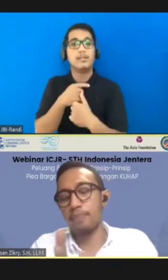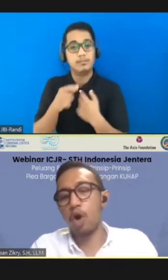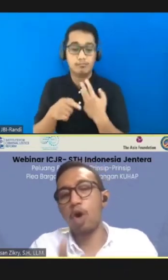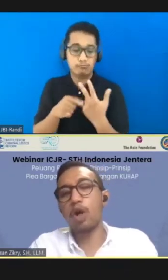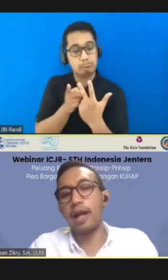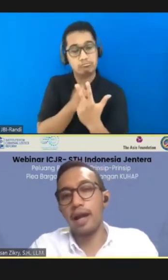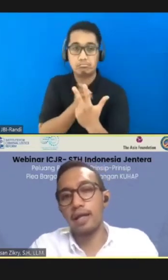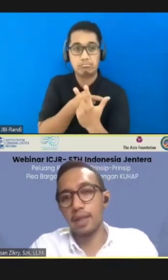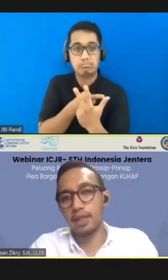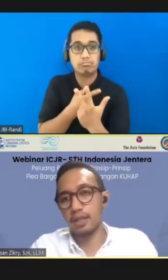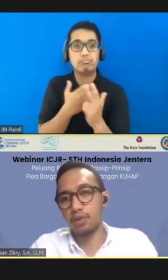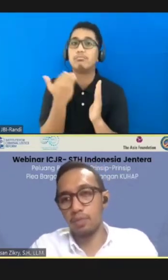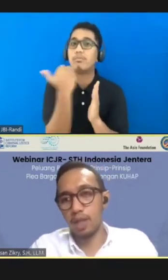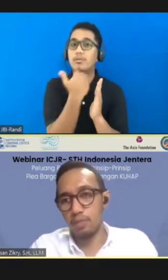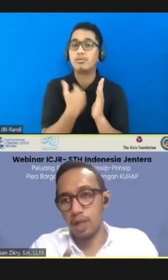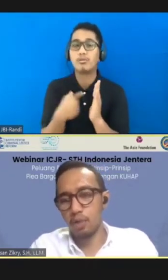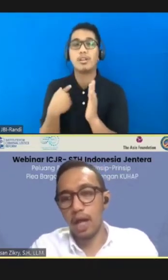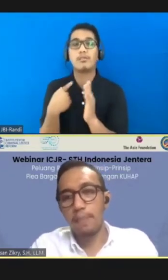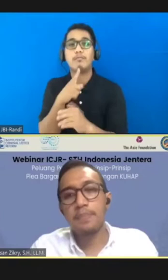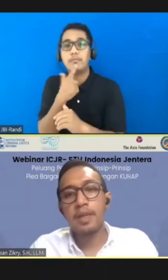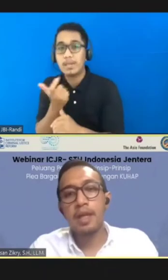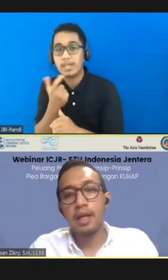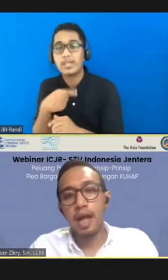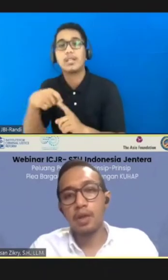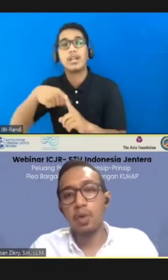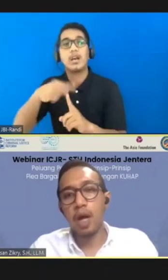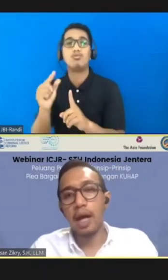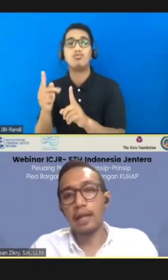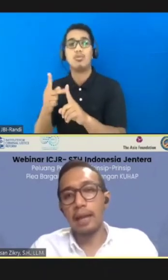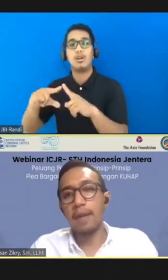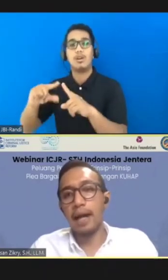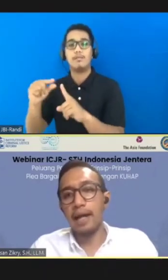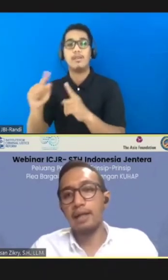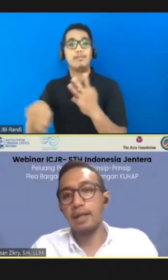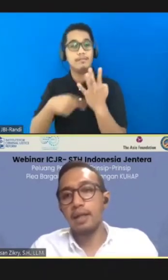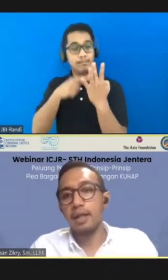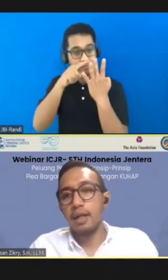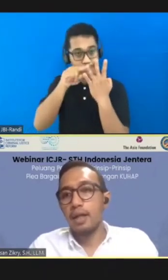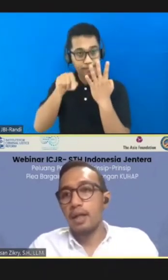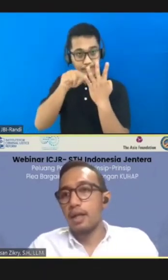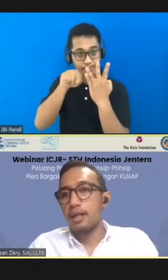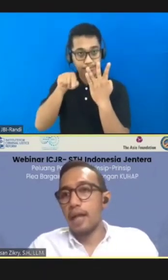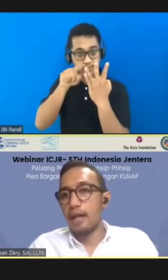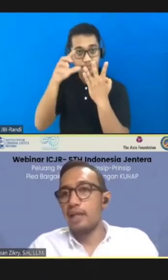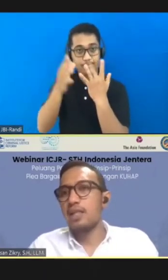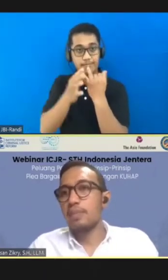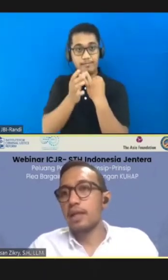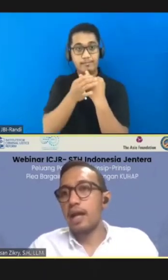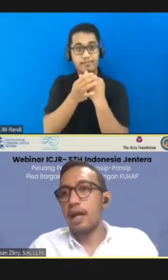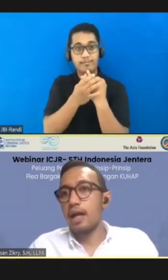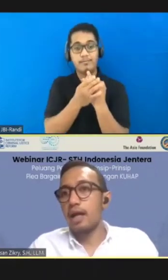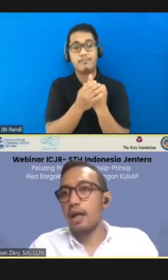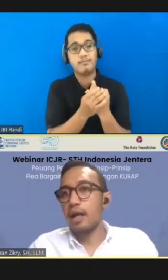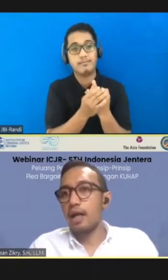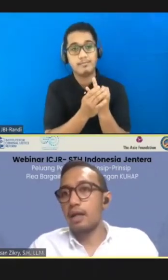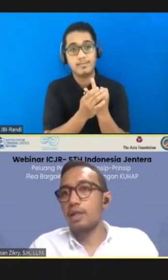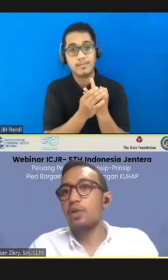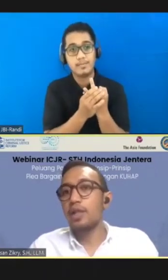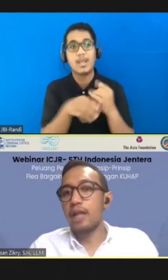-aturan pokok yang ada di pasal 199 KUHA, dan 2 tambahan, yang ini sebenarnya